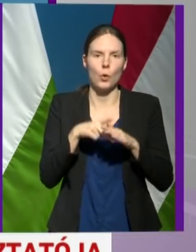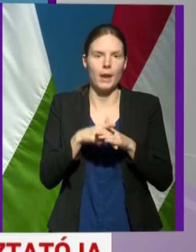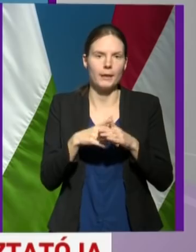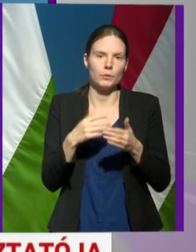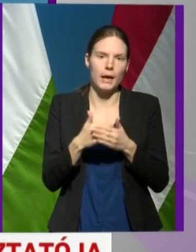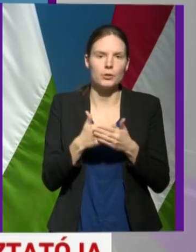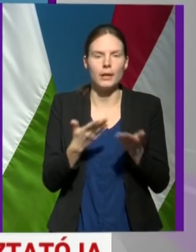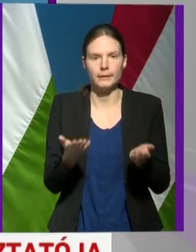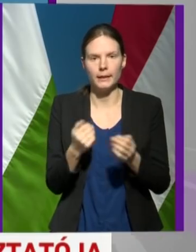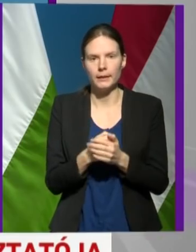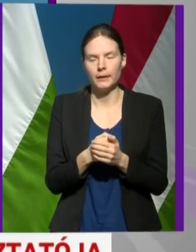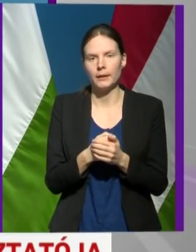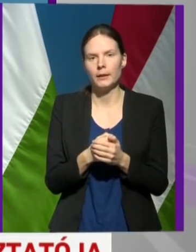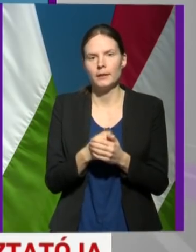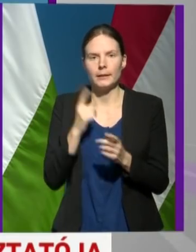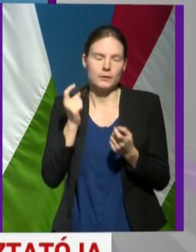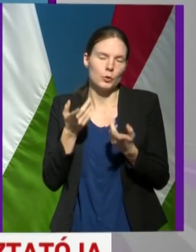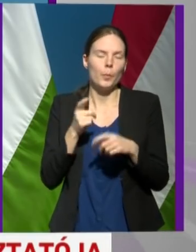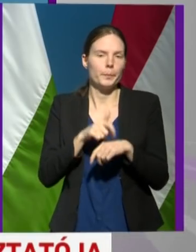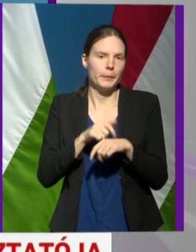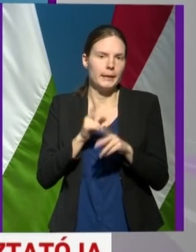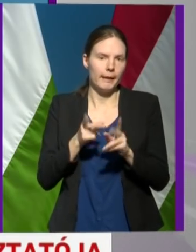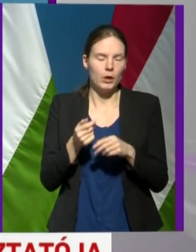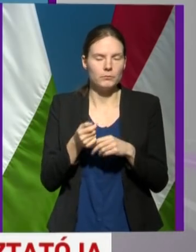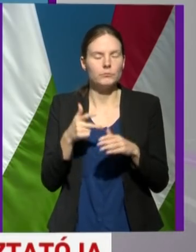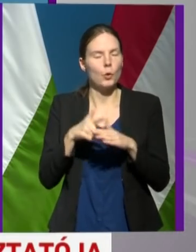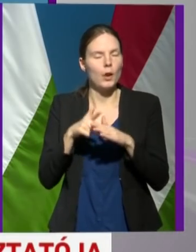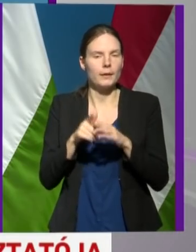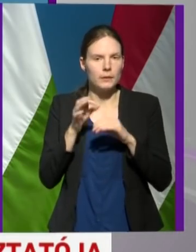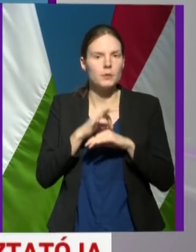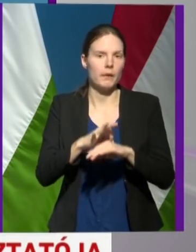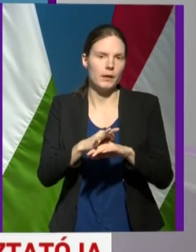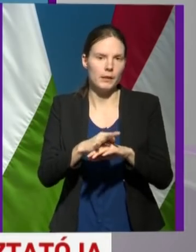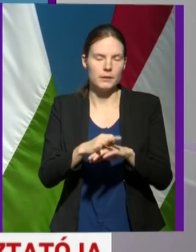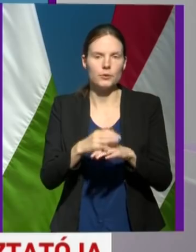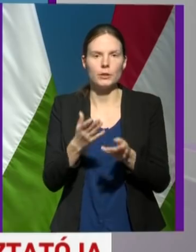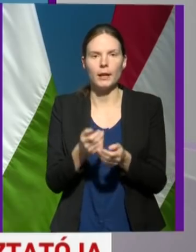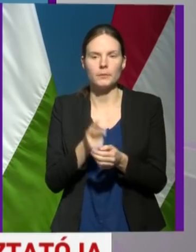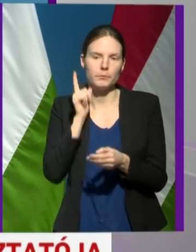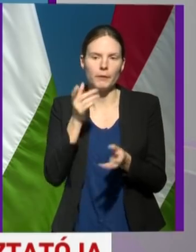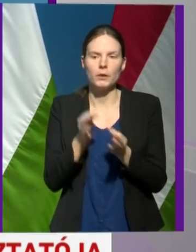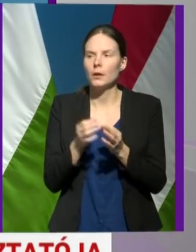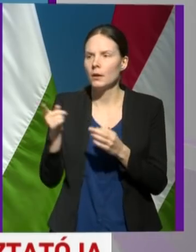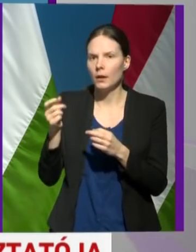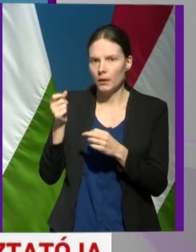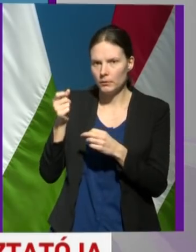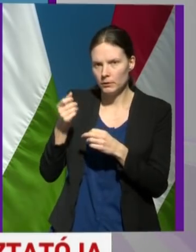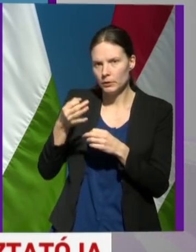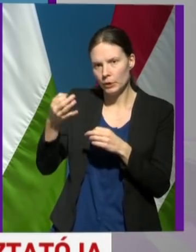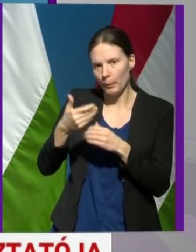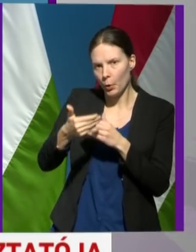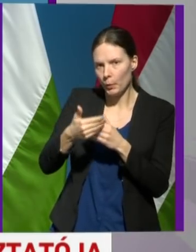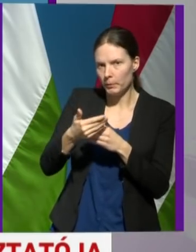gondolom, hogy ez rövid időn belül ezeknek a korlátozó intézkedéseknek a bevezetése meg fog történni. Így van.